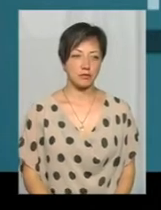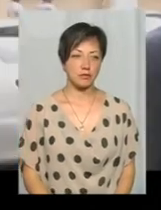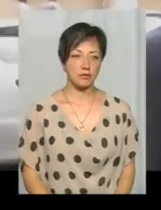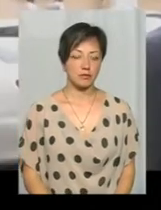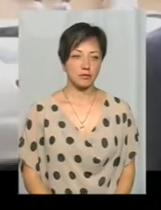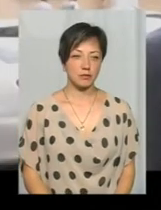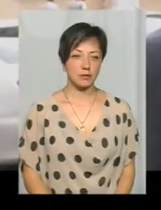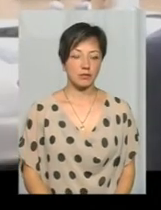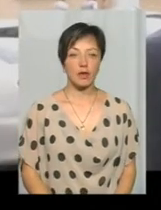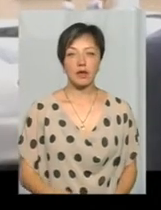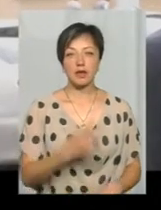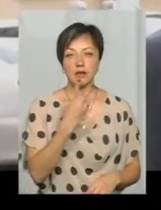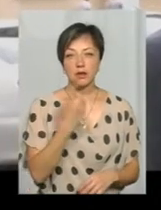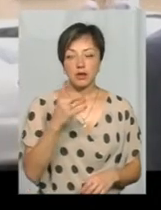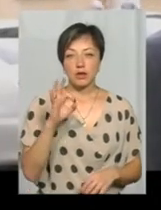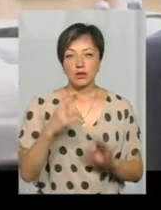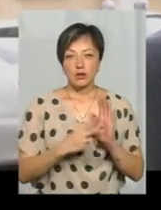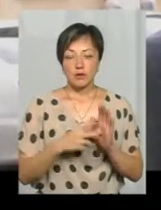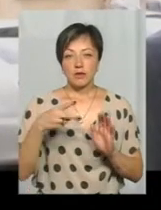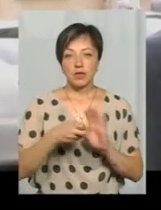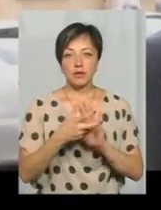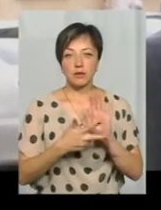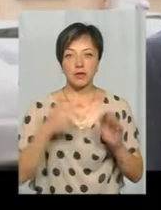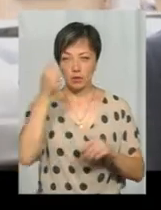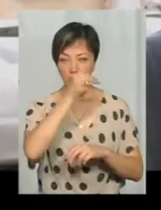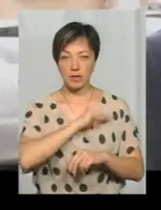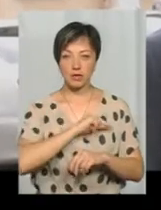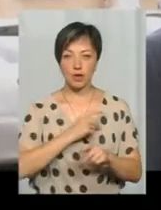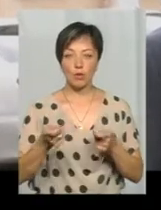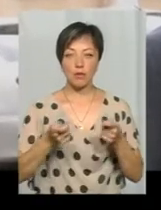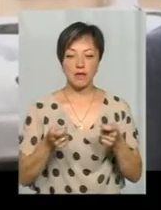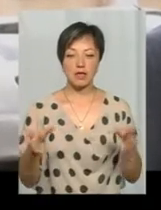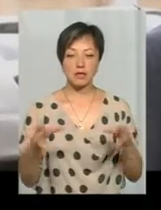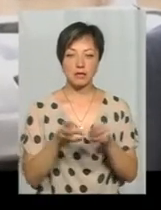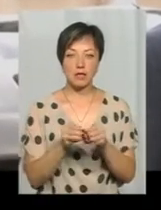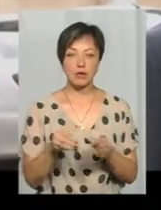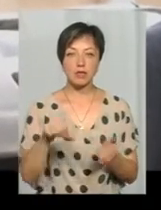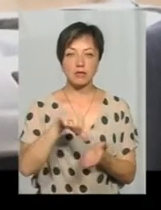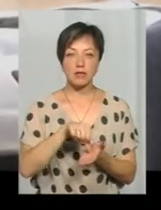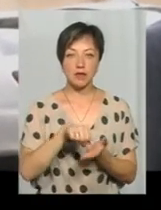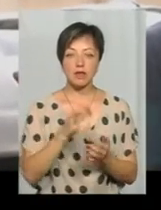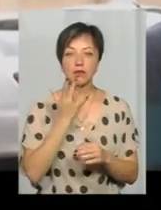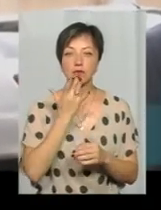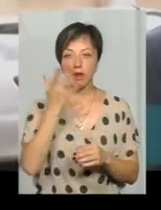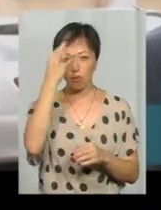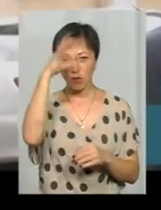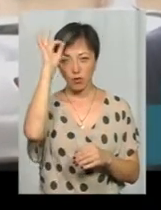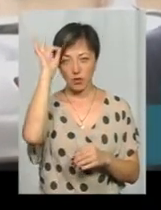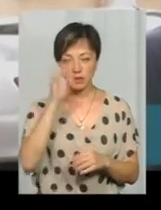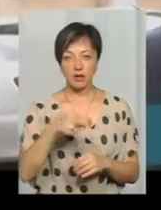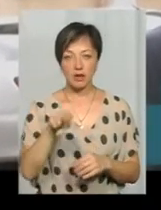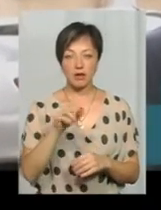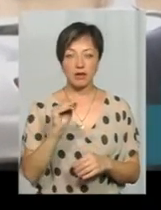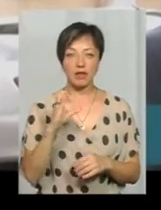З 21.07.2018 року працівниками управління спільно з представниками Національної поліції, ДФС,